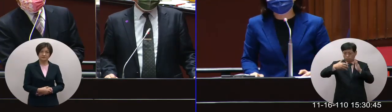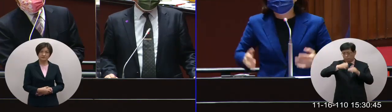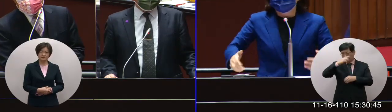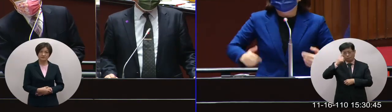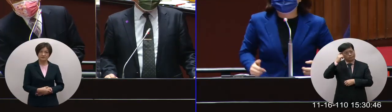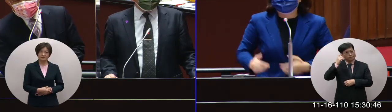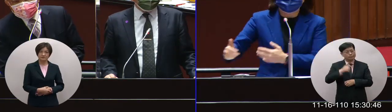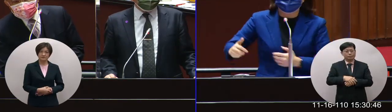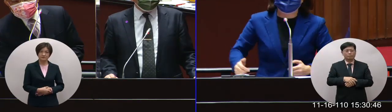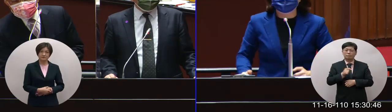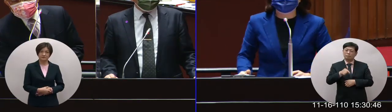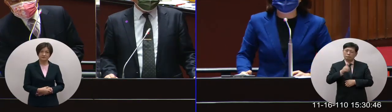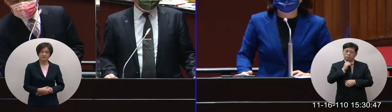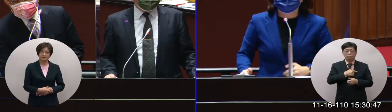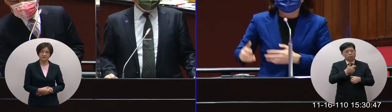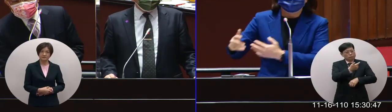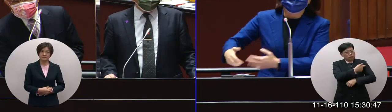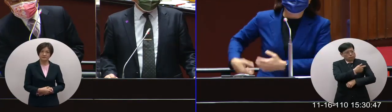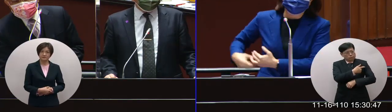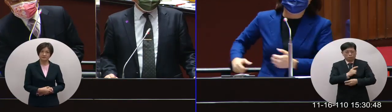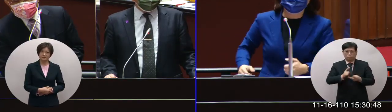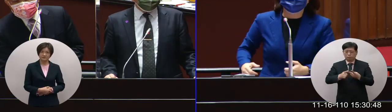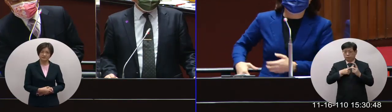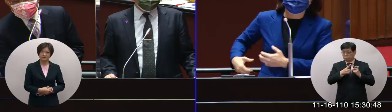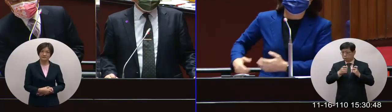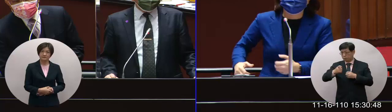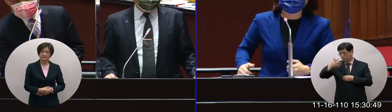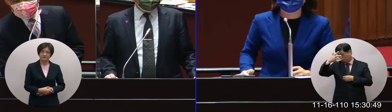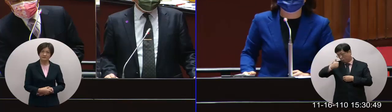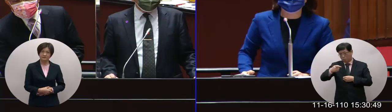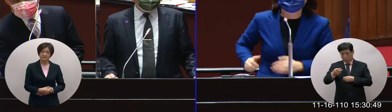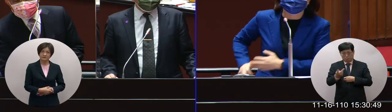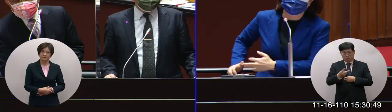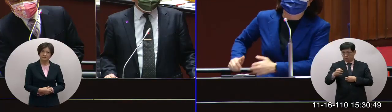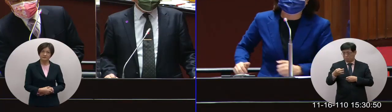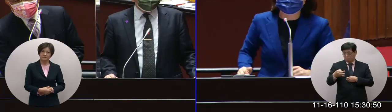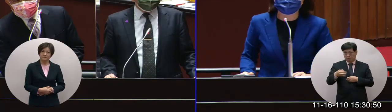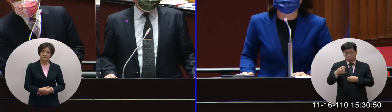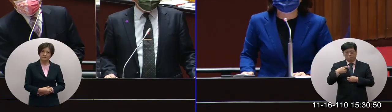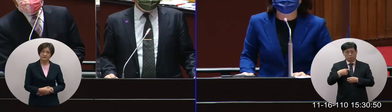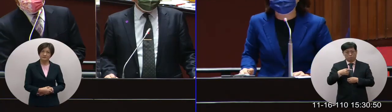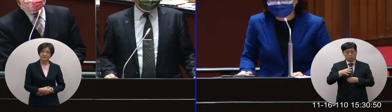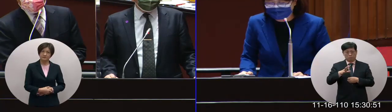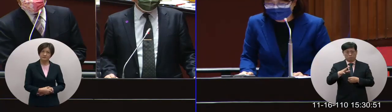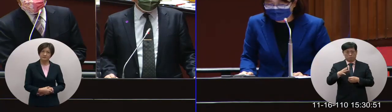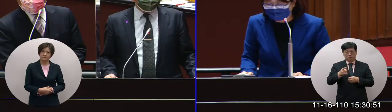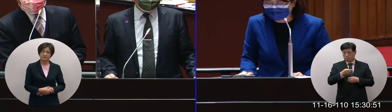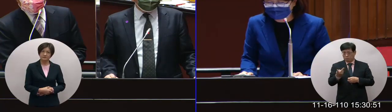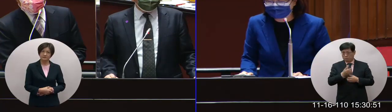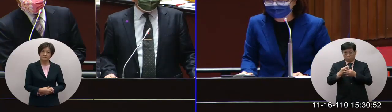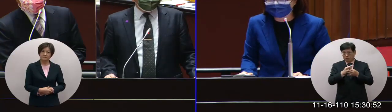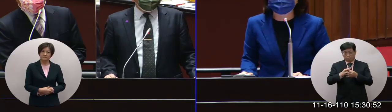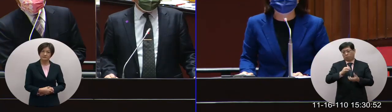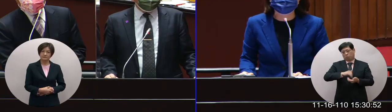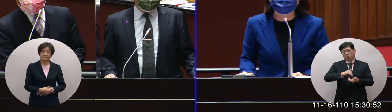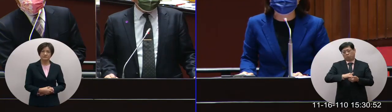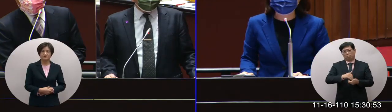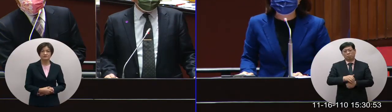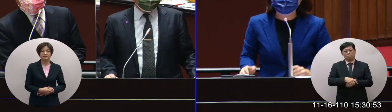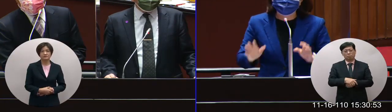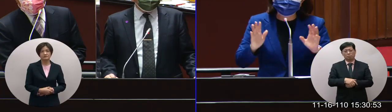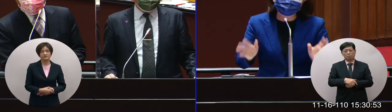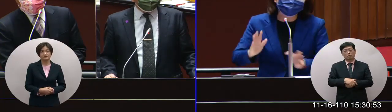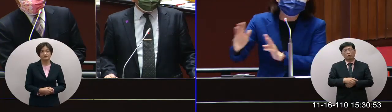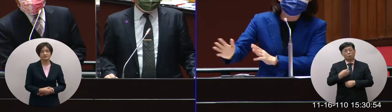在講你說這個疫苗跟我懂手口中的錢口袋錢也沒有必然的關係啊對也不